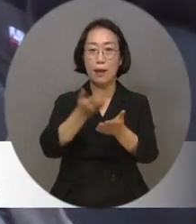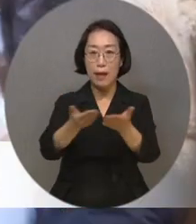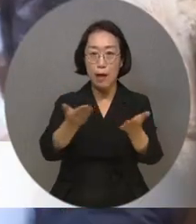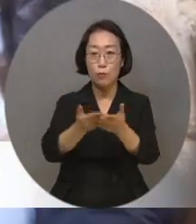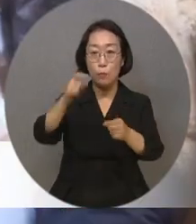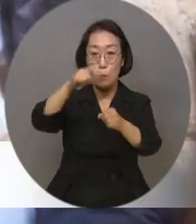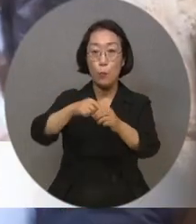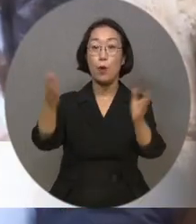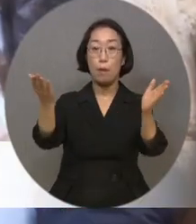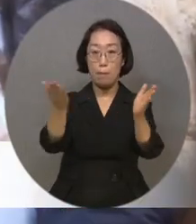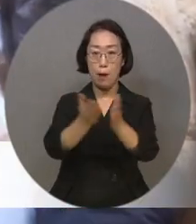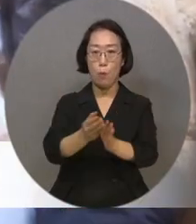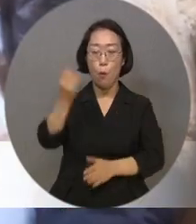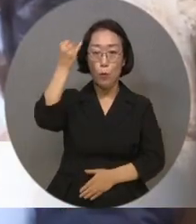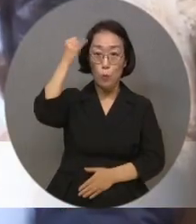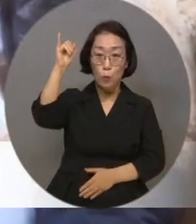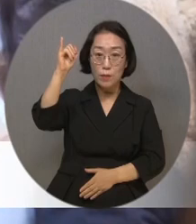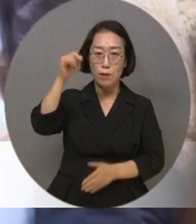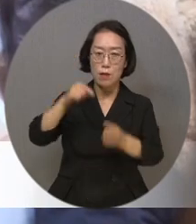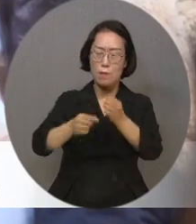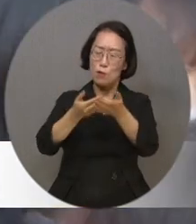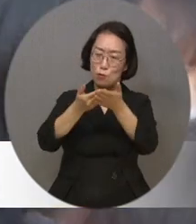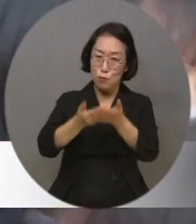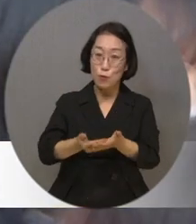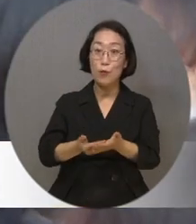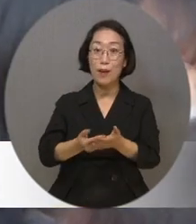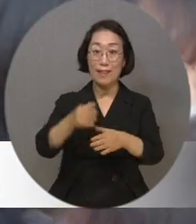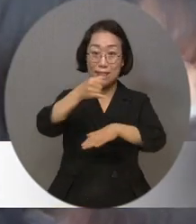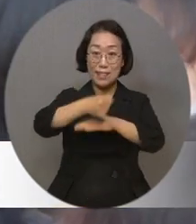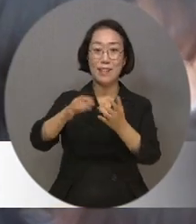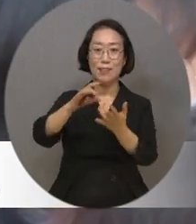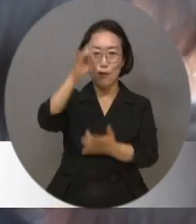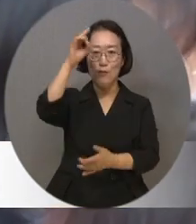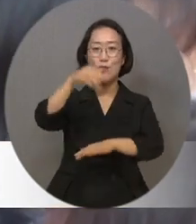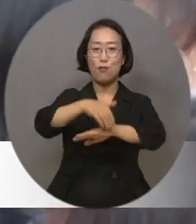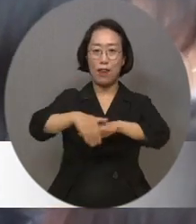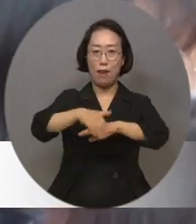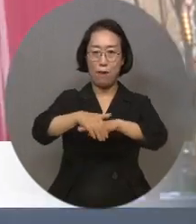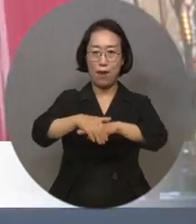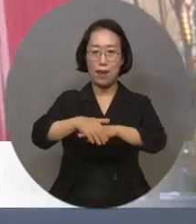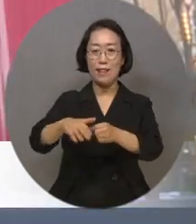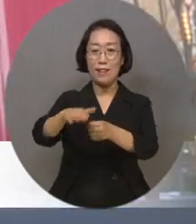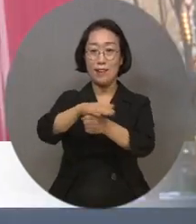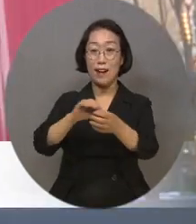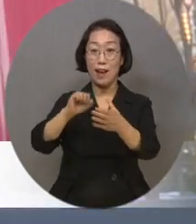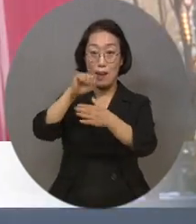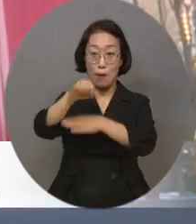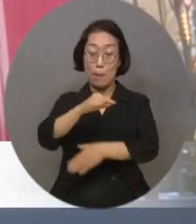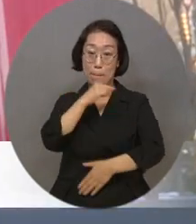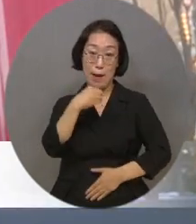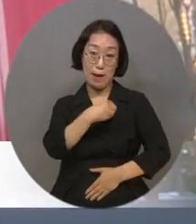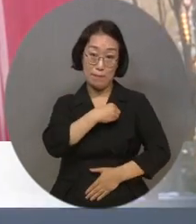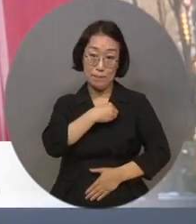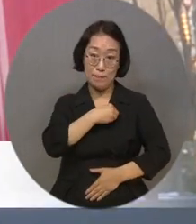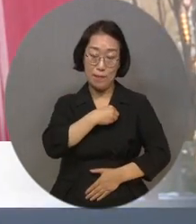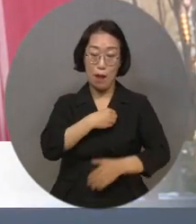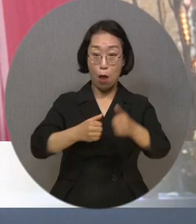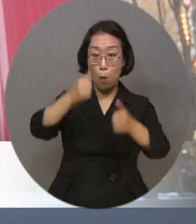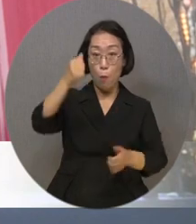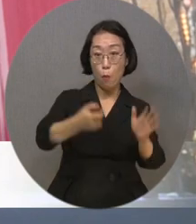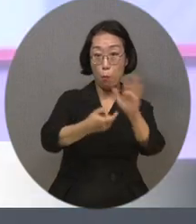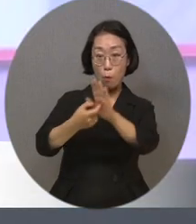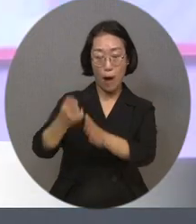부합하며 독창적이고 의미 있는 디자인을 선정할 예정입니다. 사랑의 열매는 공모전을 통해 국민들의